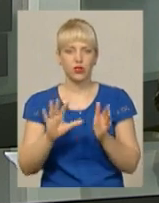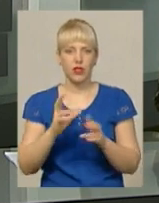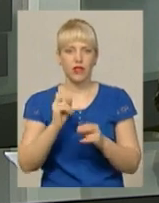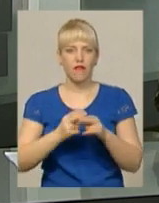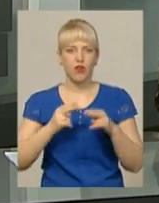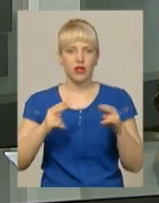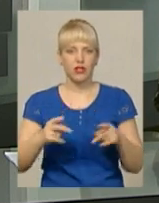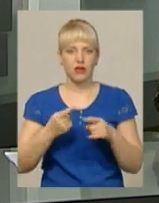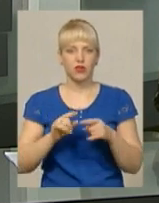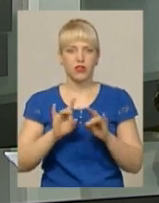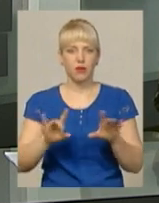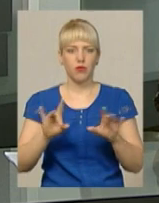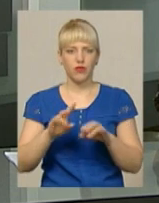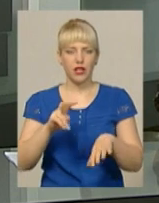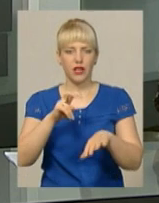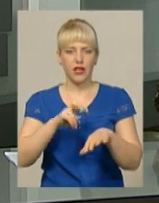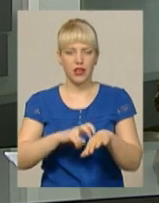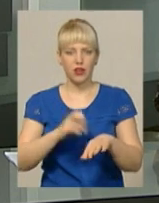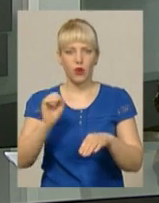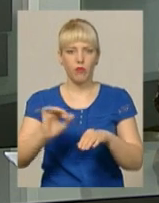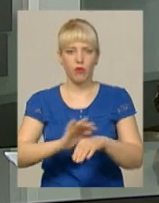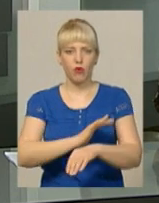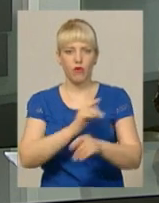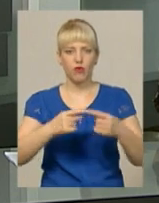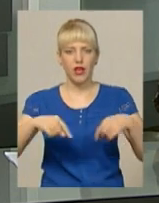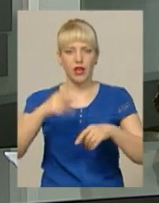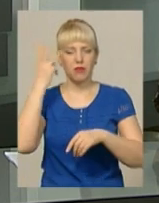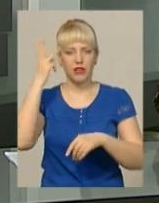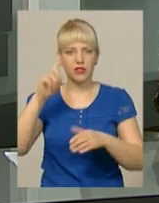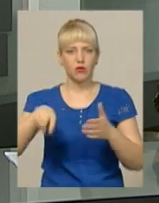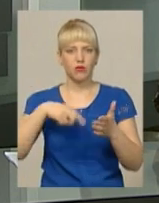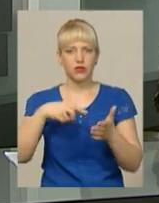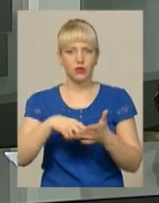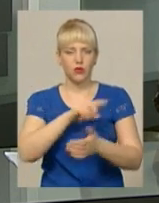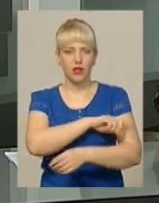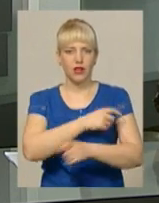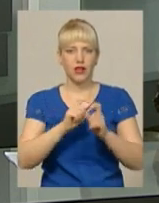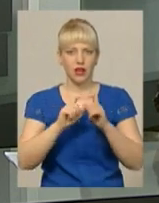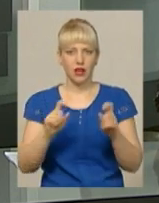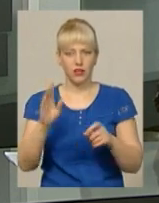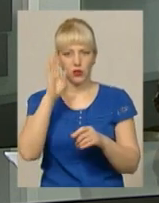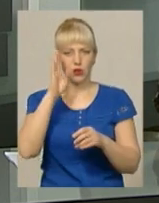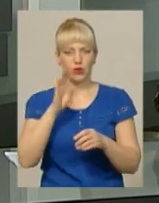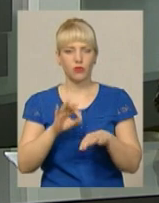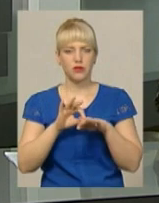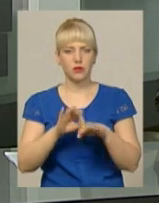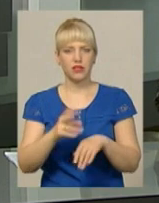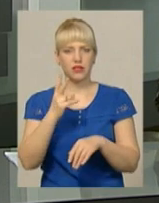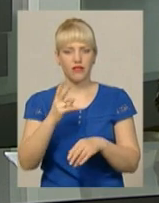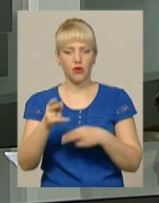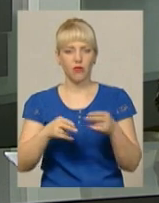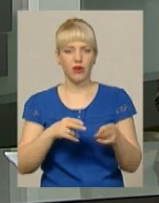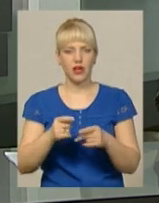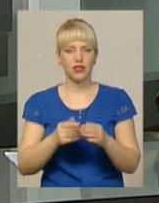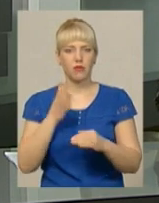це повідомила лікар-комбустіолог опікового відділення Хмельницької обласної лікарні Оксана Хуторцова. Хлопець переніс дві операції, попереду ще